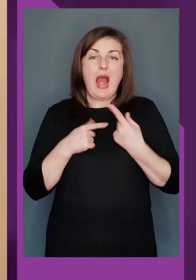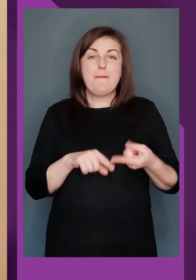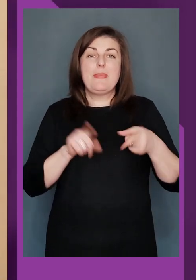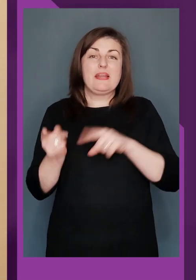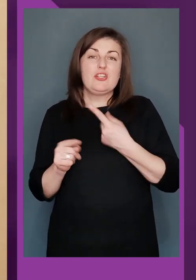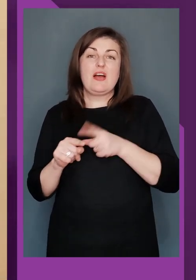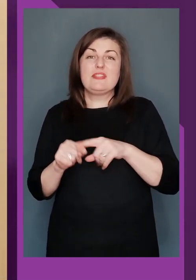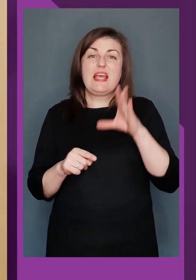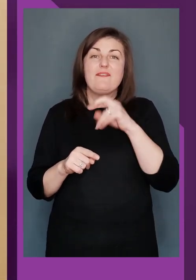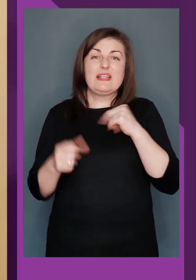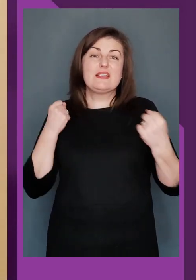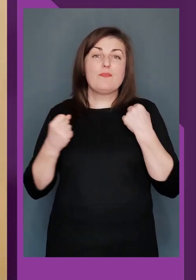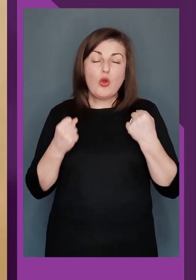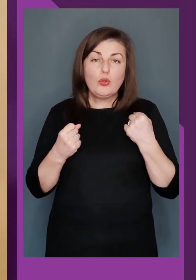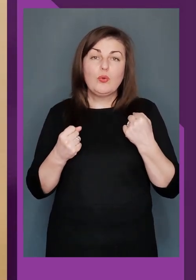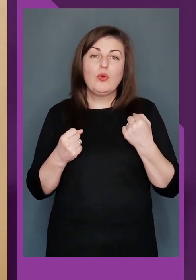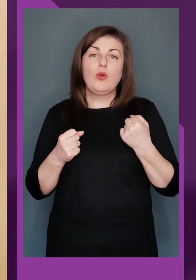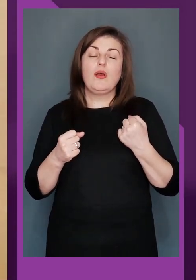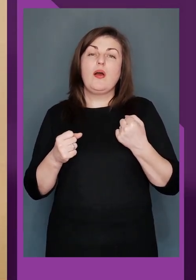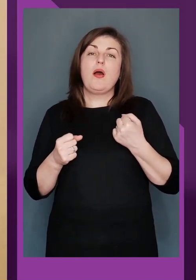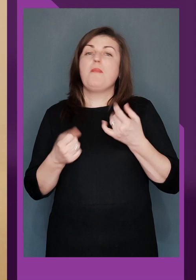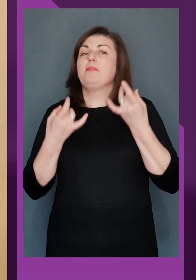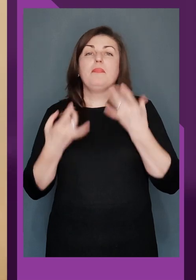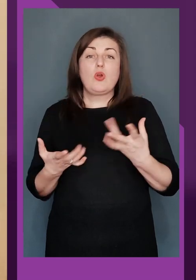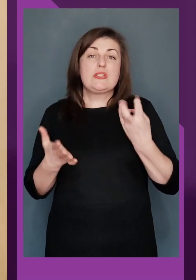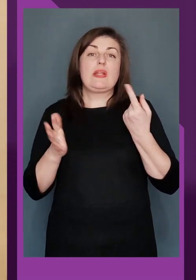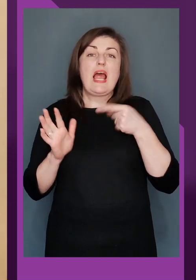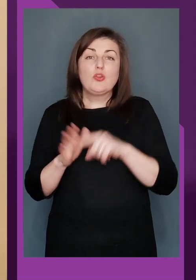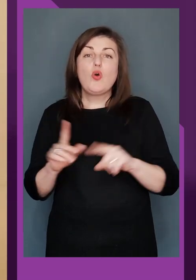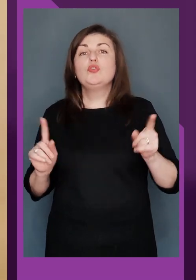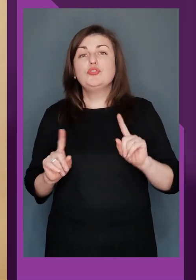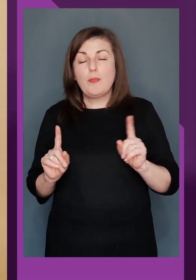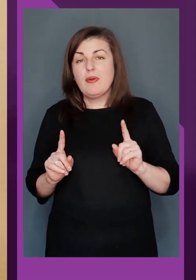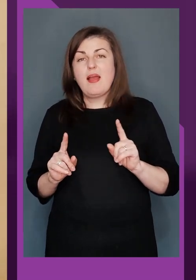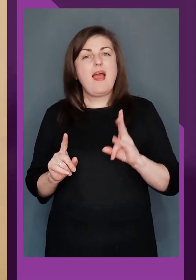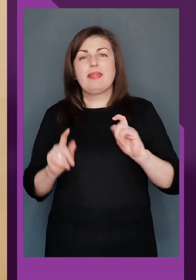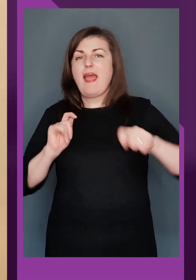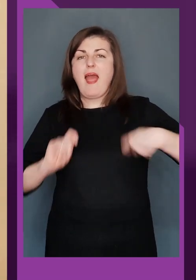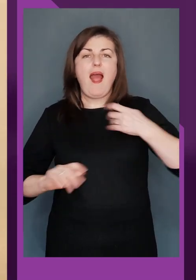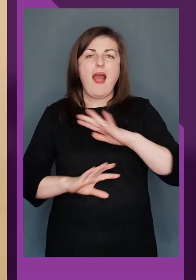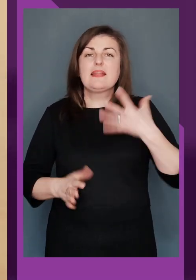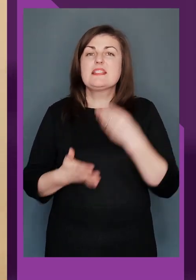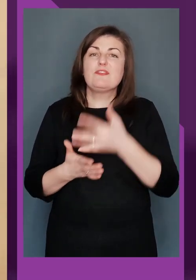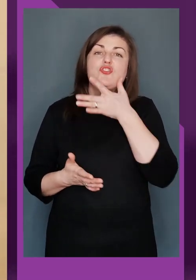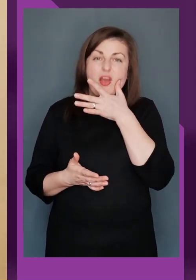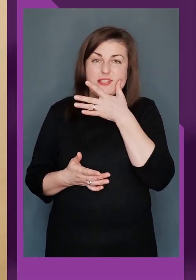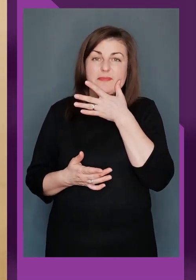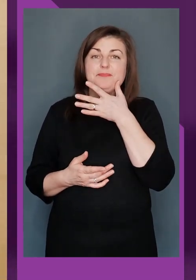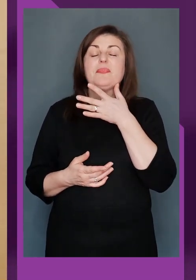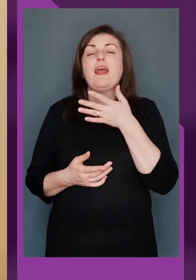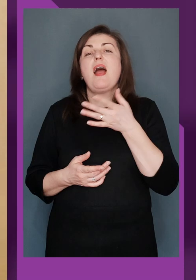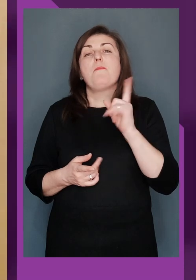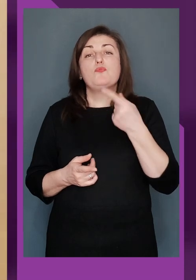Я перейшла в цей вид спорту просто для того, щоб не гайти свій